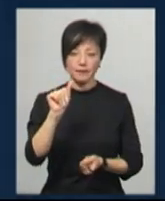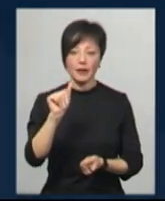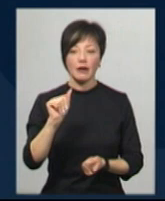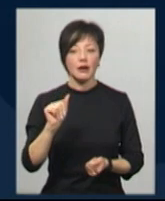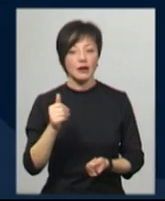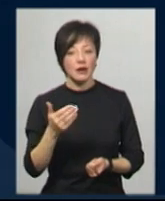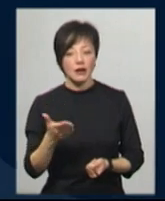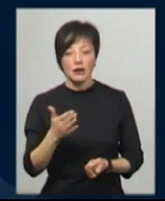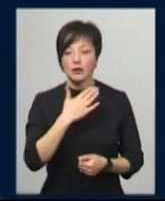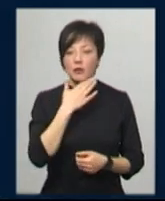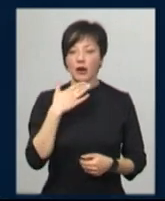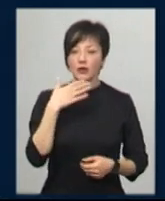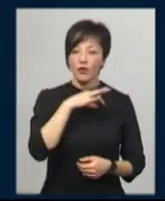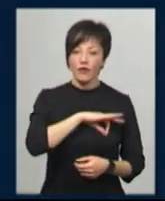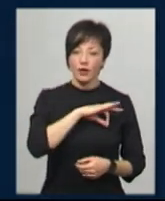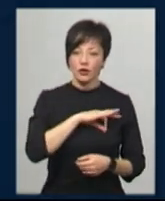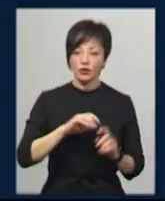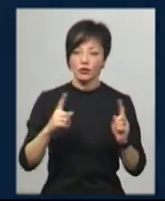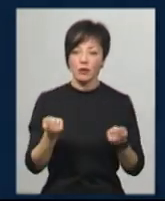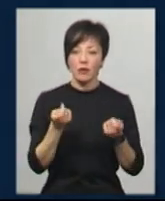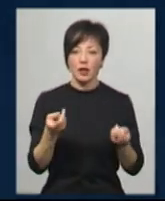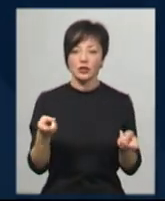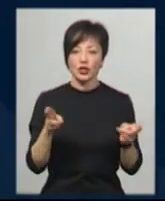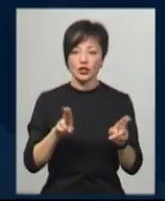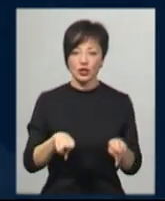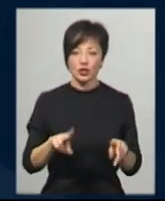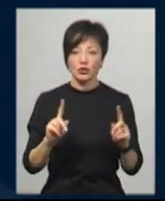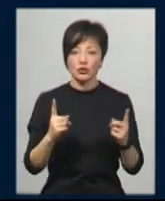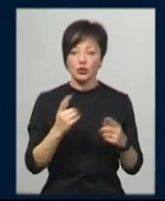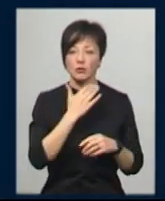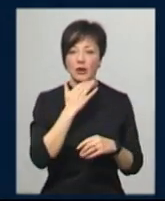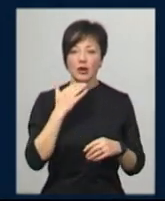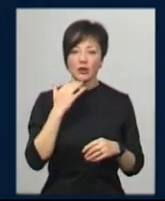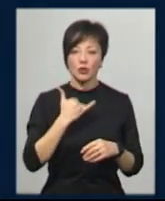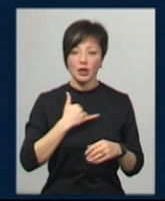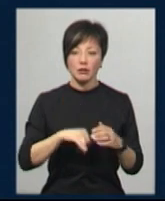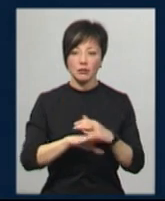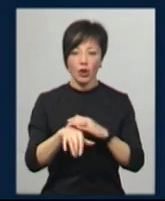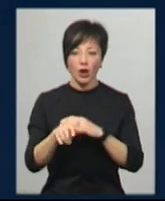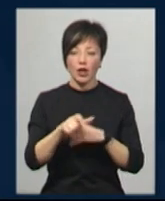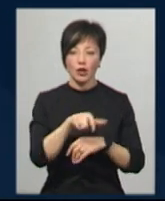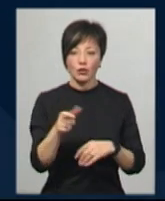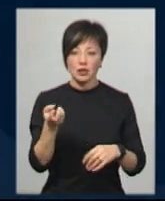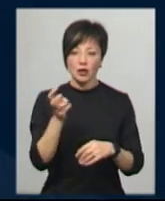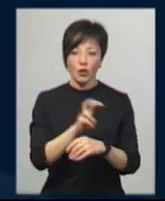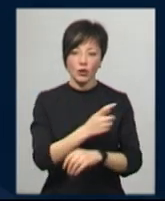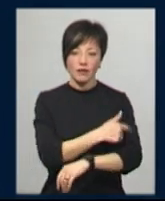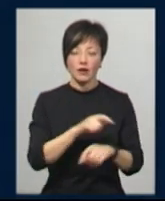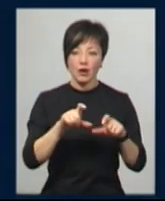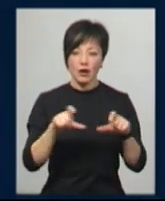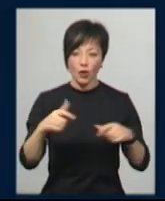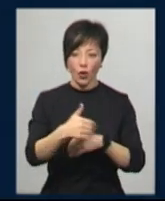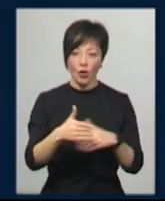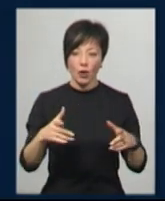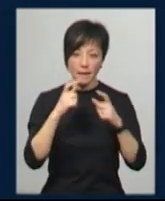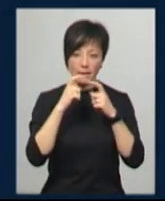Те, що ми багато використали вже, дуже мало лишилося і дуже багато нас покрали. Бо люди просто заходили в лікарні, в нас коробка